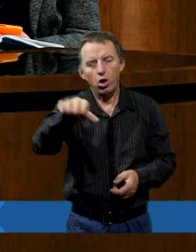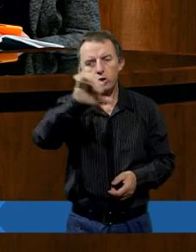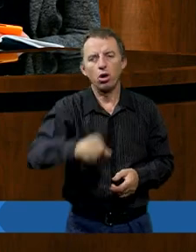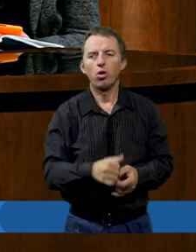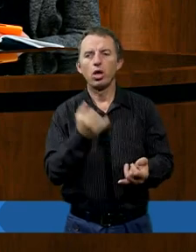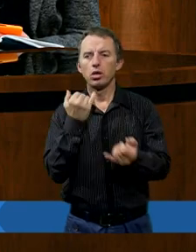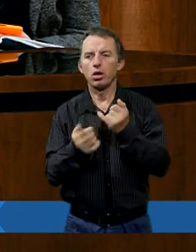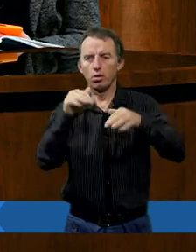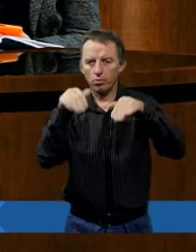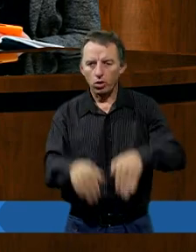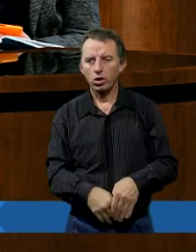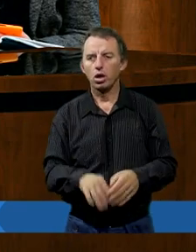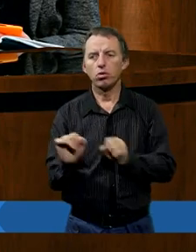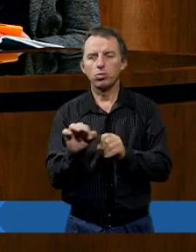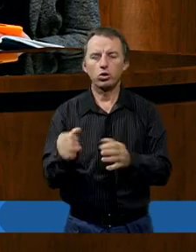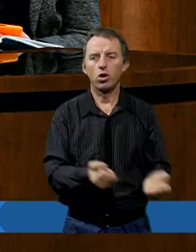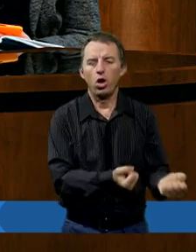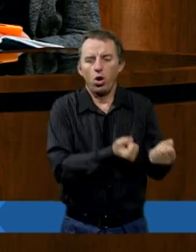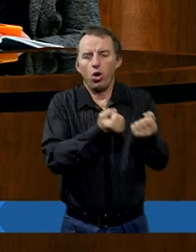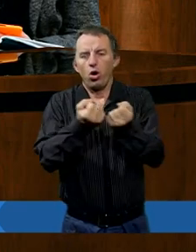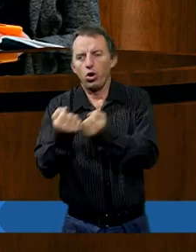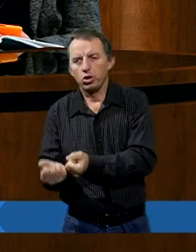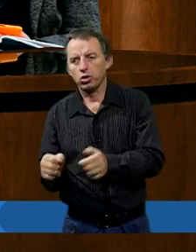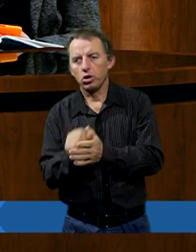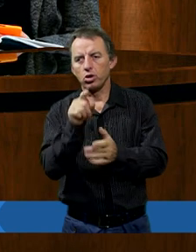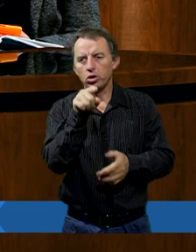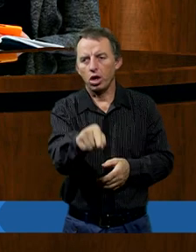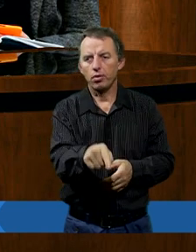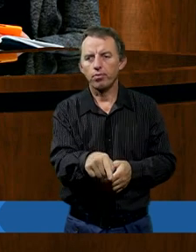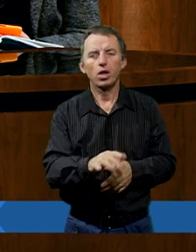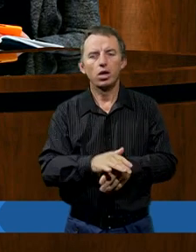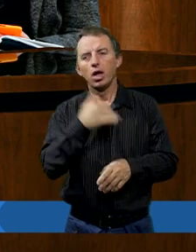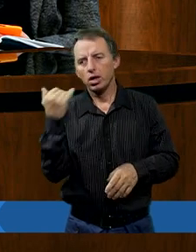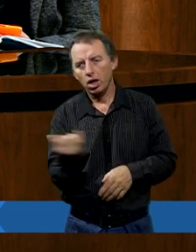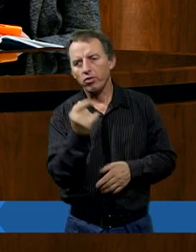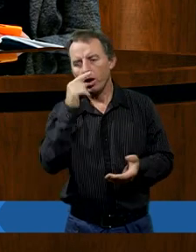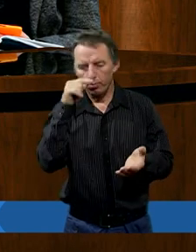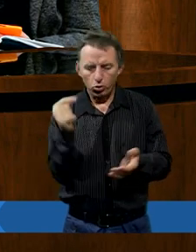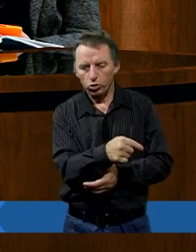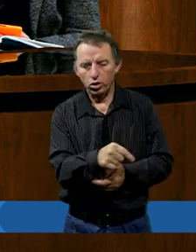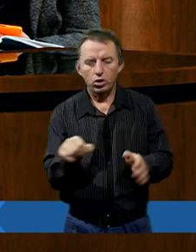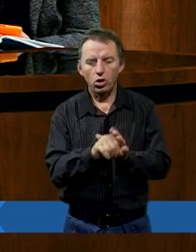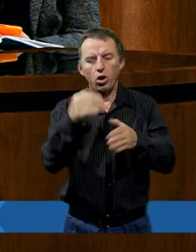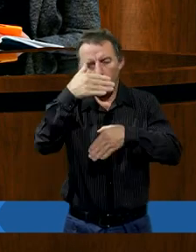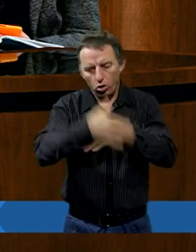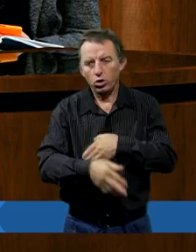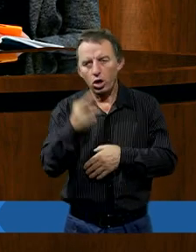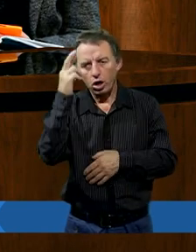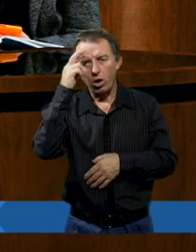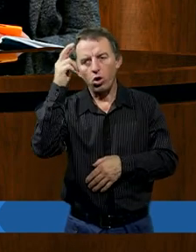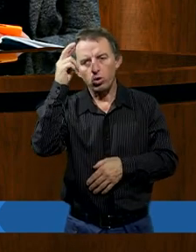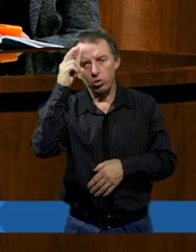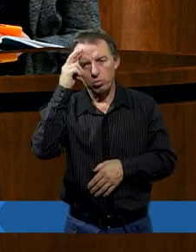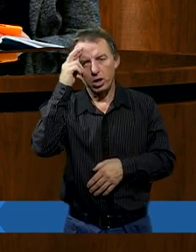Jeżeli też mogę w jakiś sposób się odnieść do tego, chyba nie zawsze musimy do końca wszystko rozumieć.